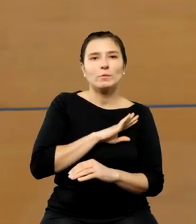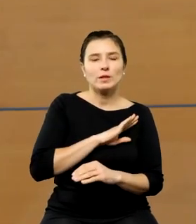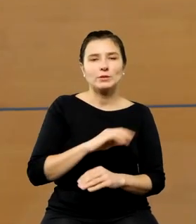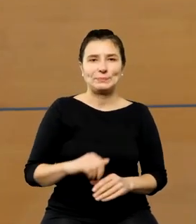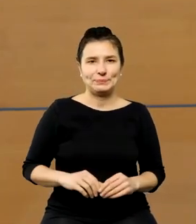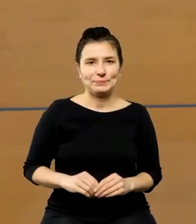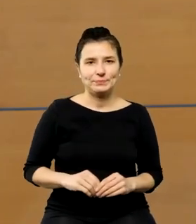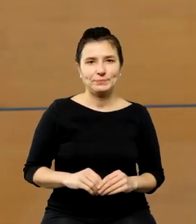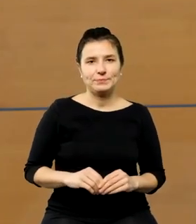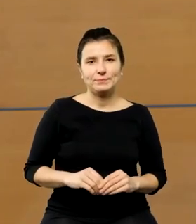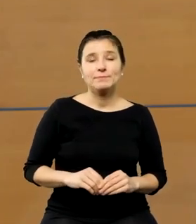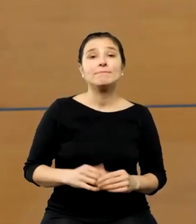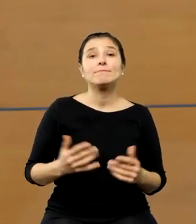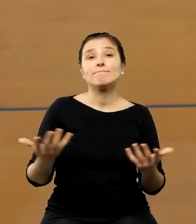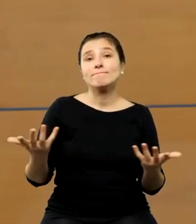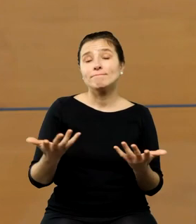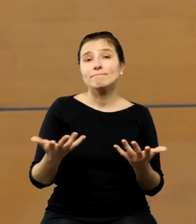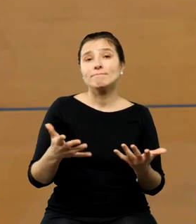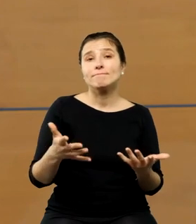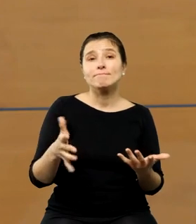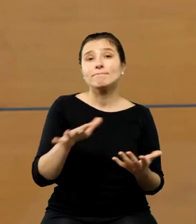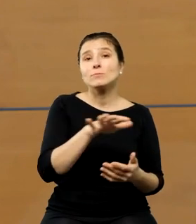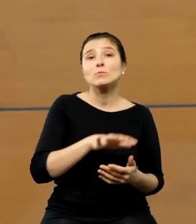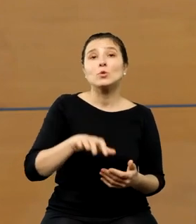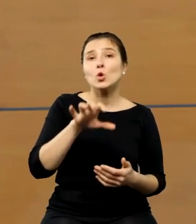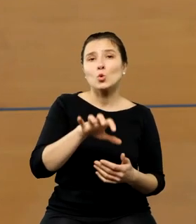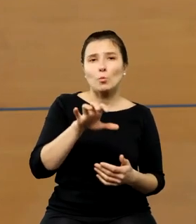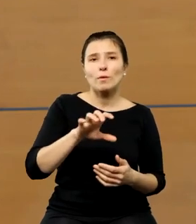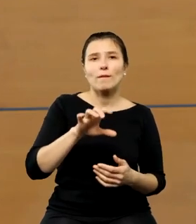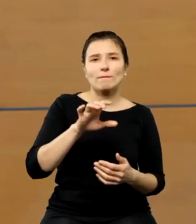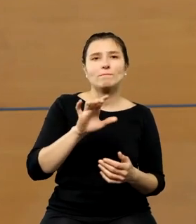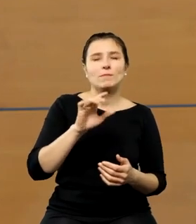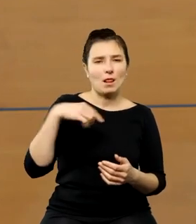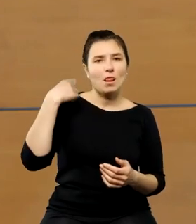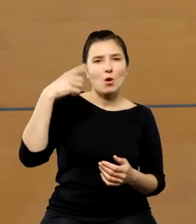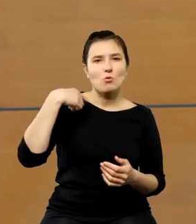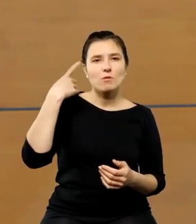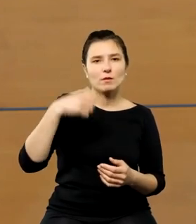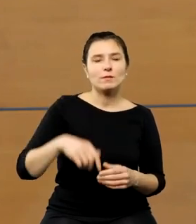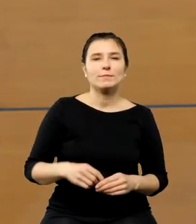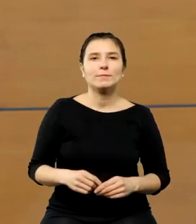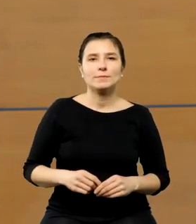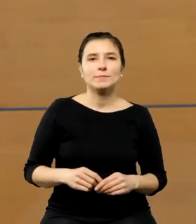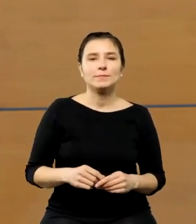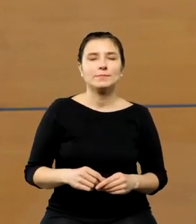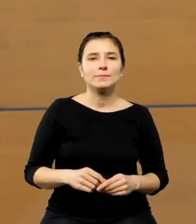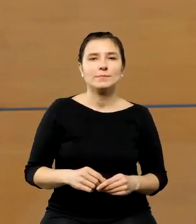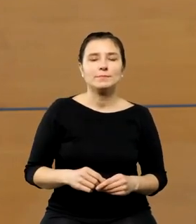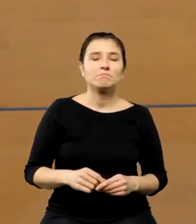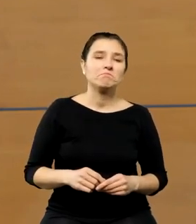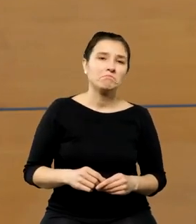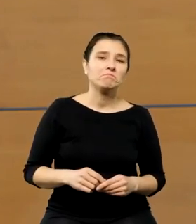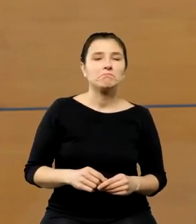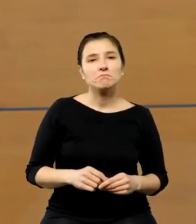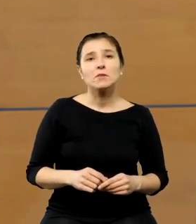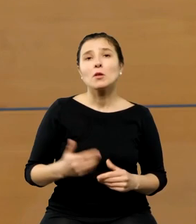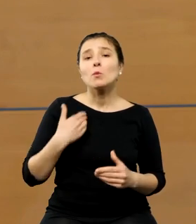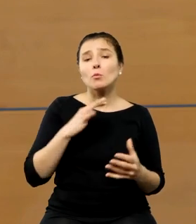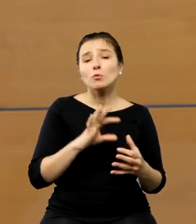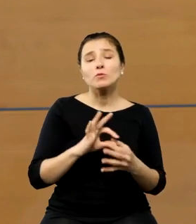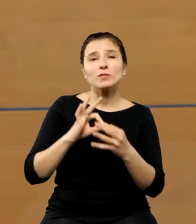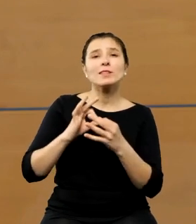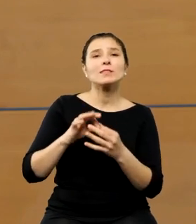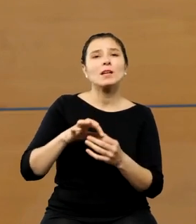z kolei w kręgach londyńskich. I to znowu związek miało do pewnego stopnia z astrologią.